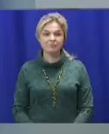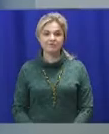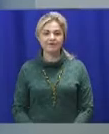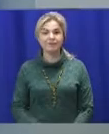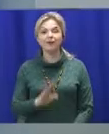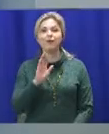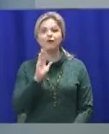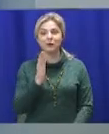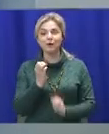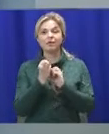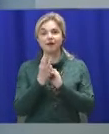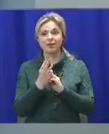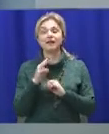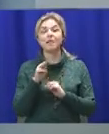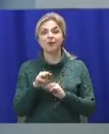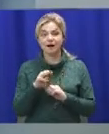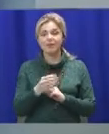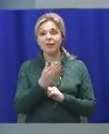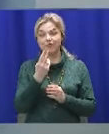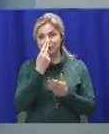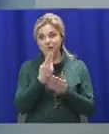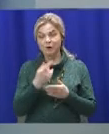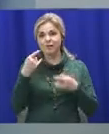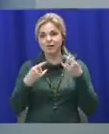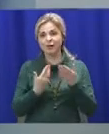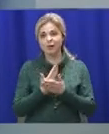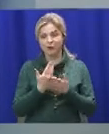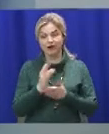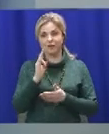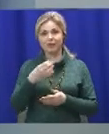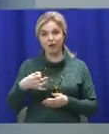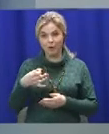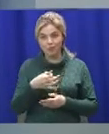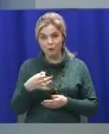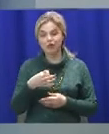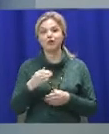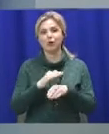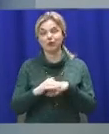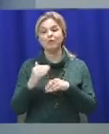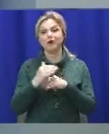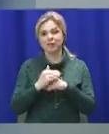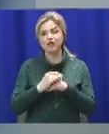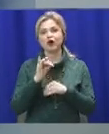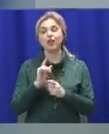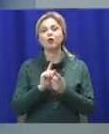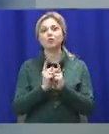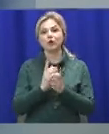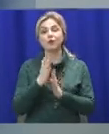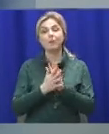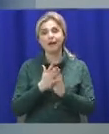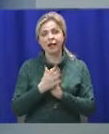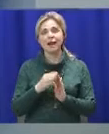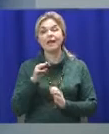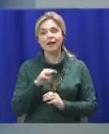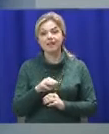Вівторок, 13 березня. Ви дивитесь в телевізіні новини Миколаївщини. В студії працює Наталя Приходько та сурдопереклад Тетяна Миснікова.